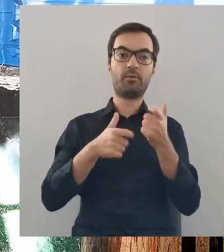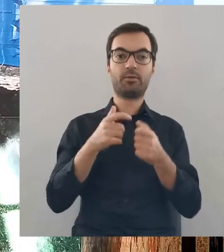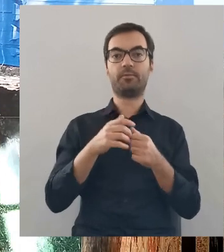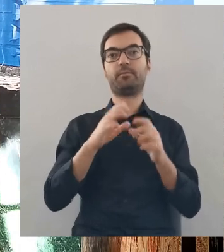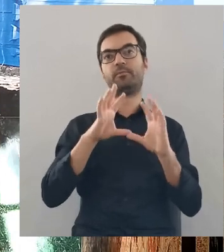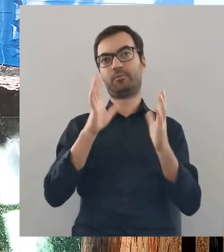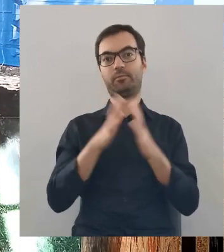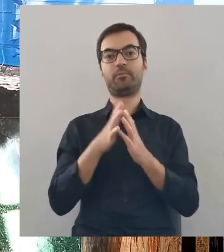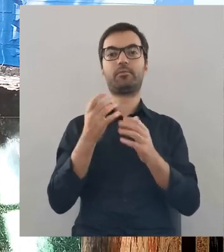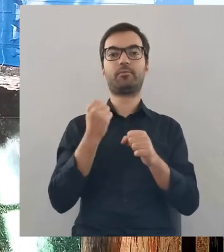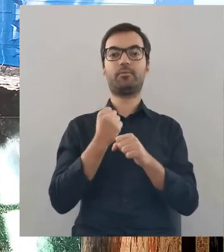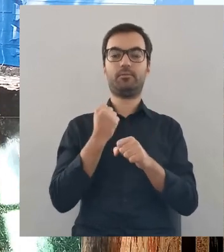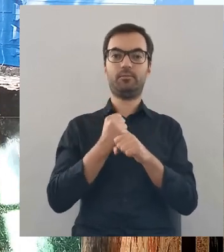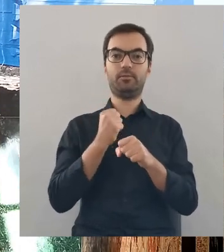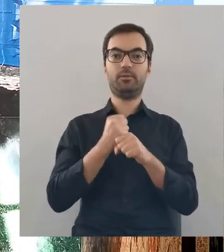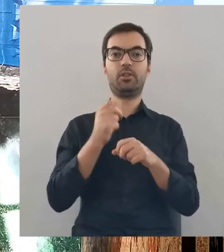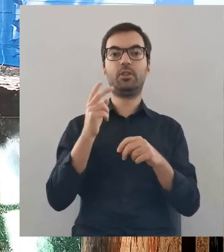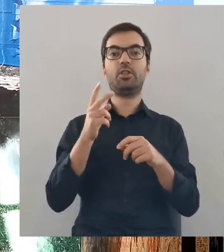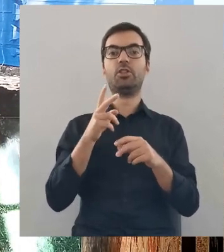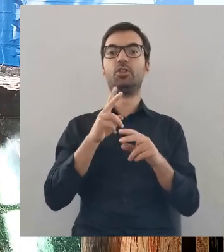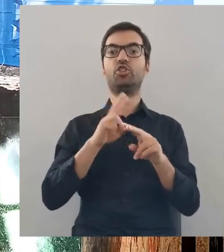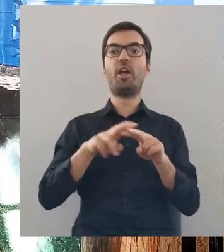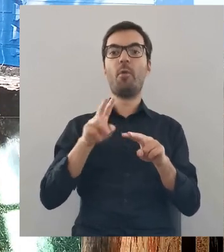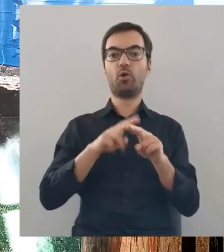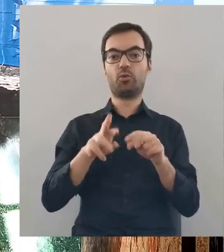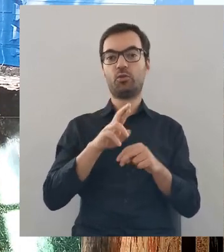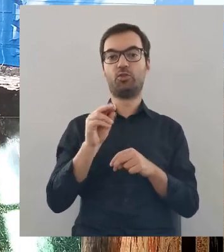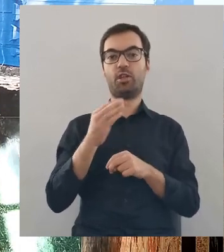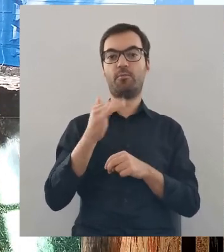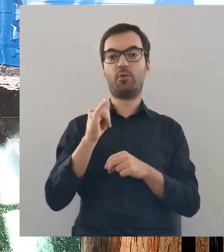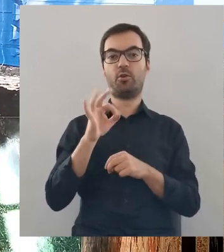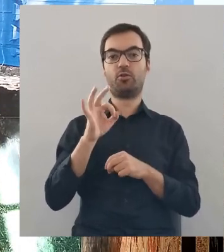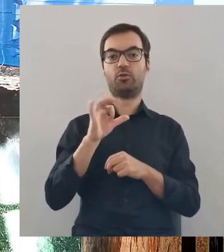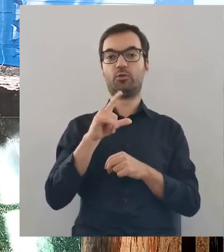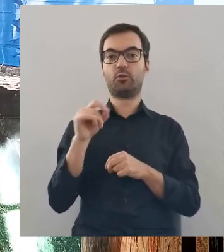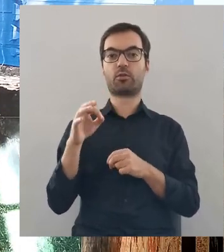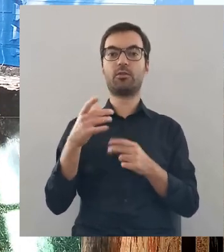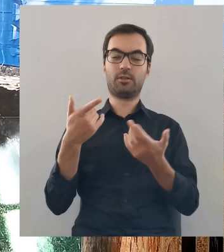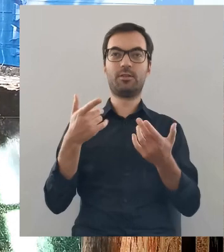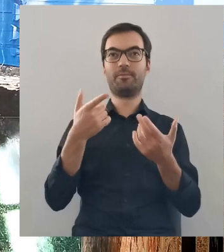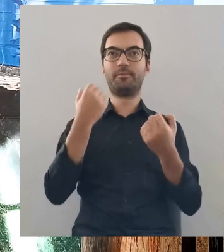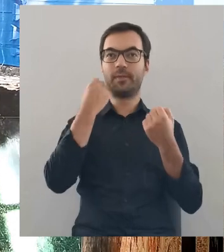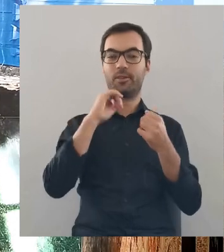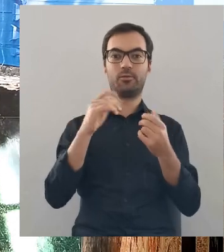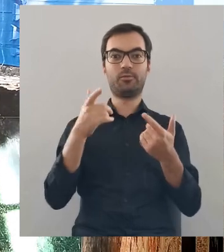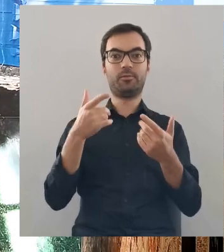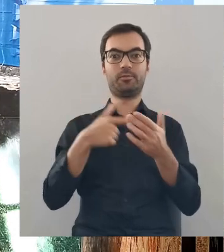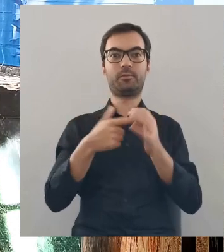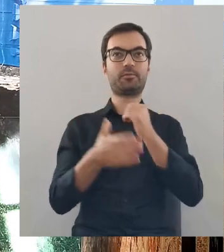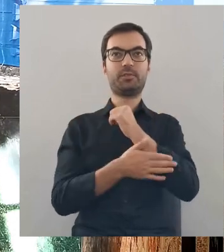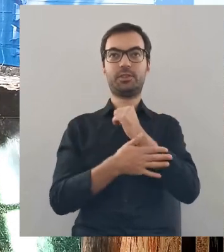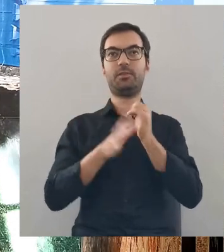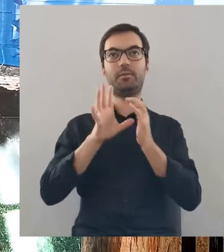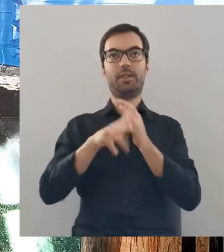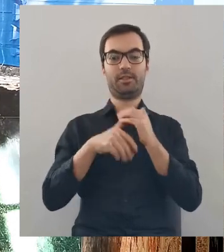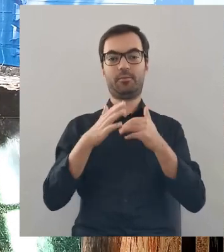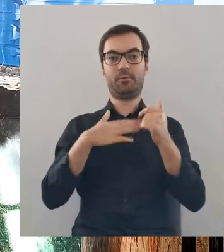browarnikami. Generalnie zajmowali się najczęściej rzemiosłem właśnie. No i była to taka społeczność miastotwórcza bardzo.